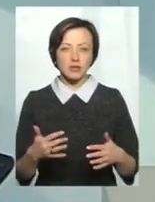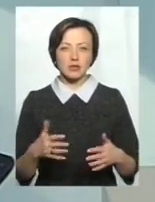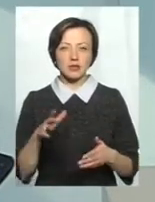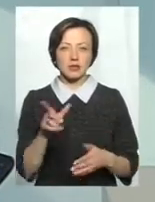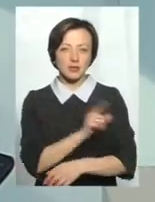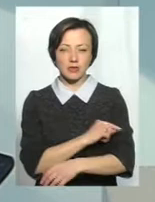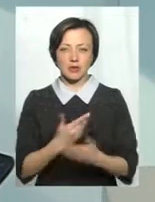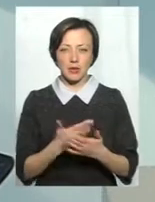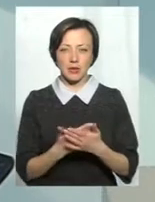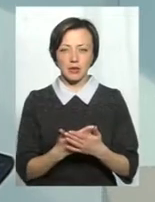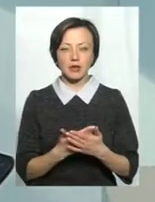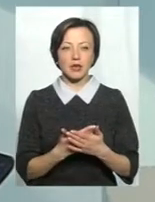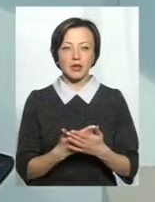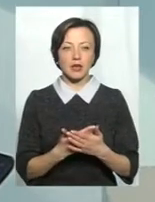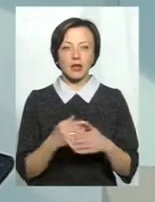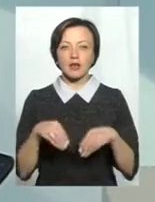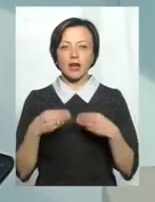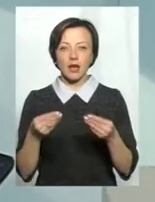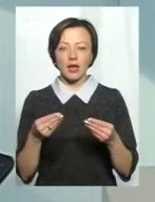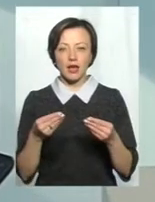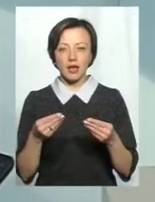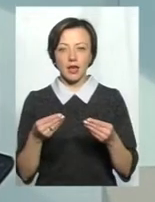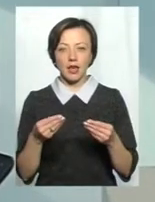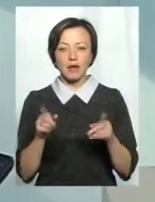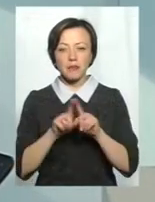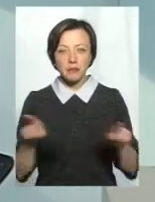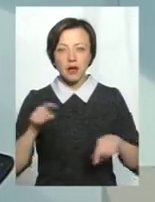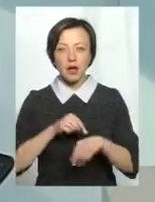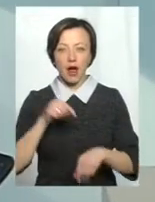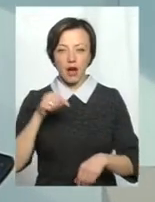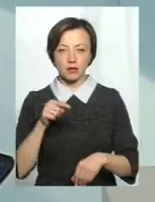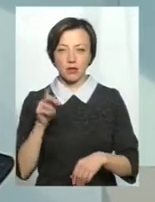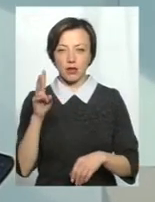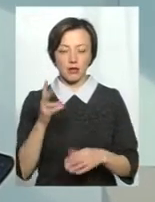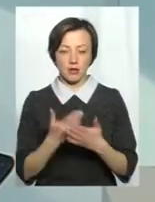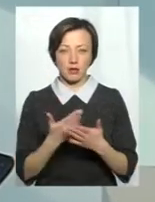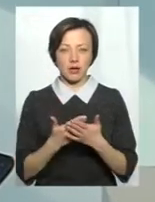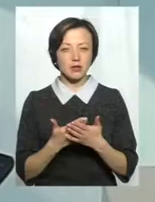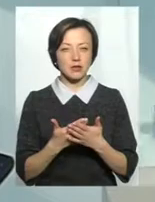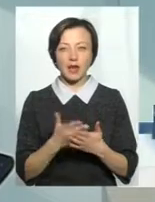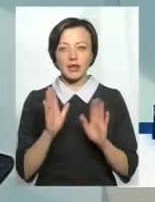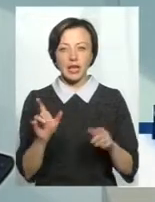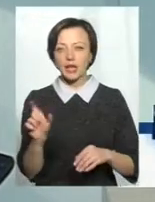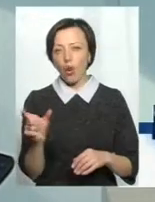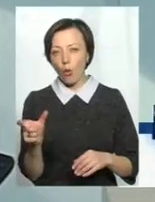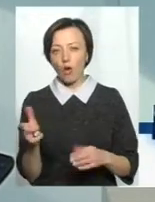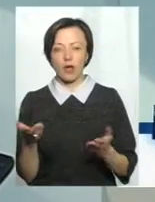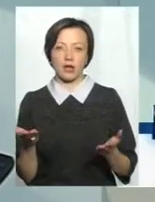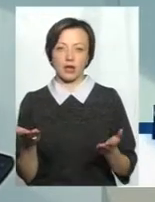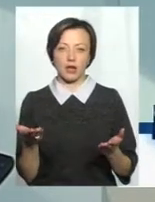система інколи дає неадекватну реакцію на подразник. Не тільки на голки, а на